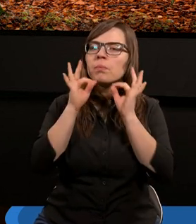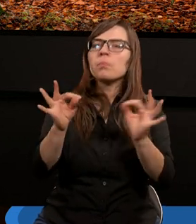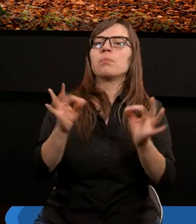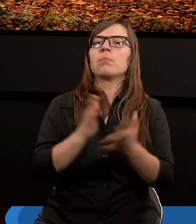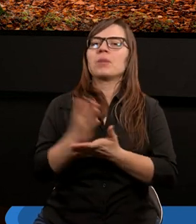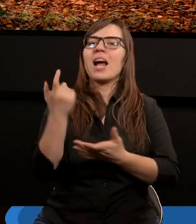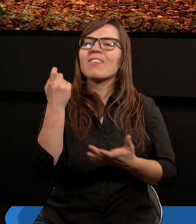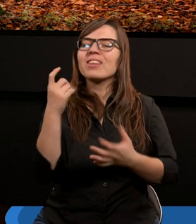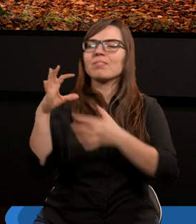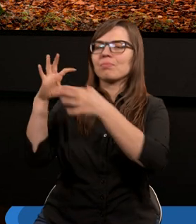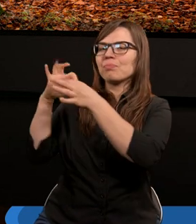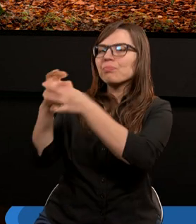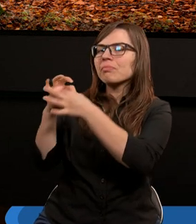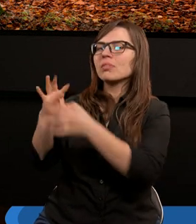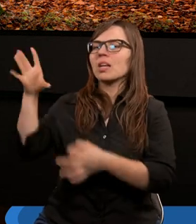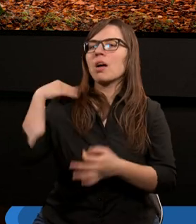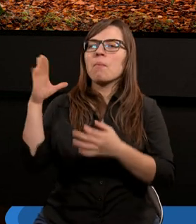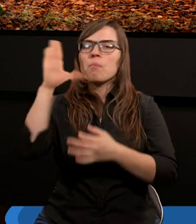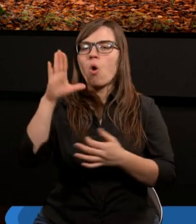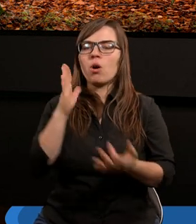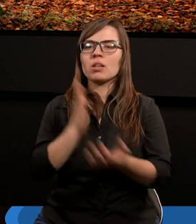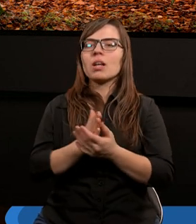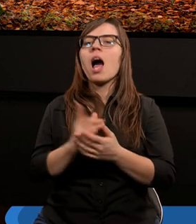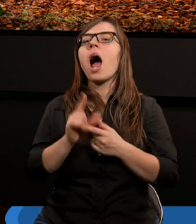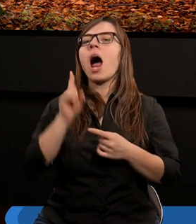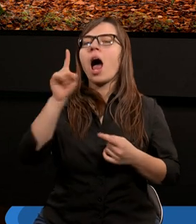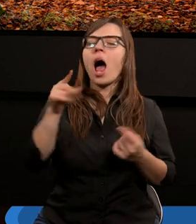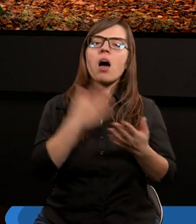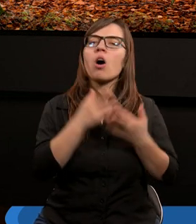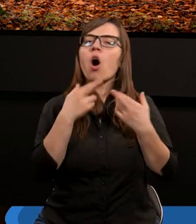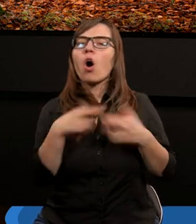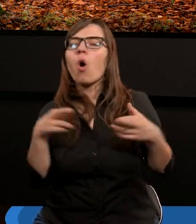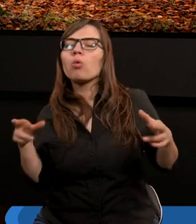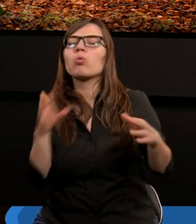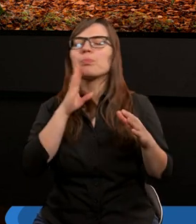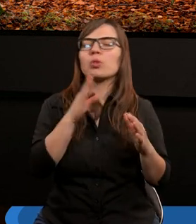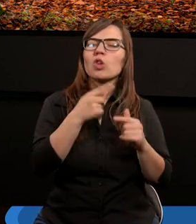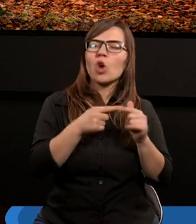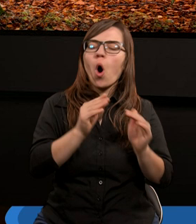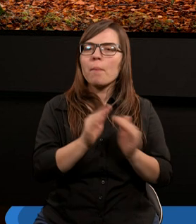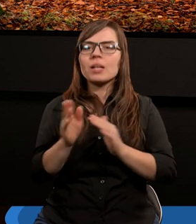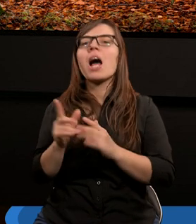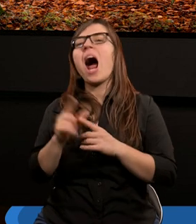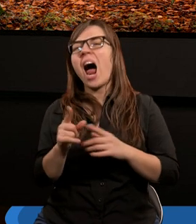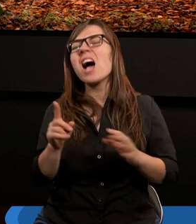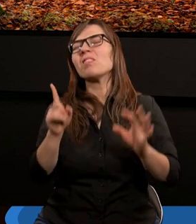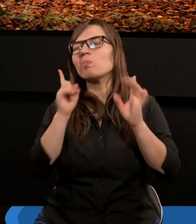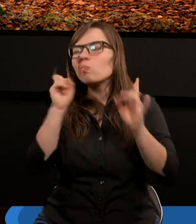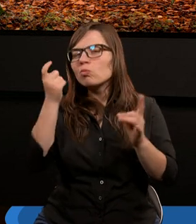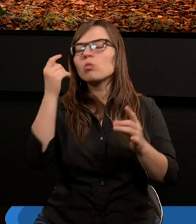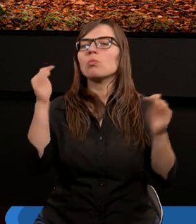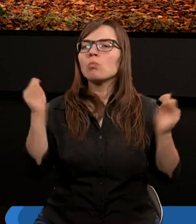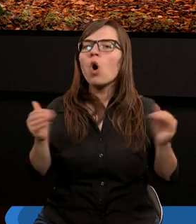chwilę Bogiem tylko. No, ale to takie rozróżnienie drobne. Generalnie to chyba możemy się